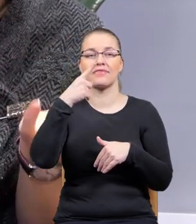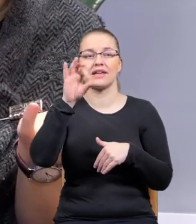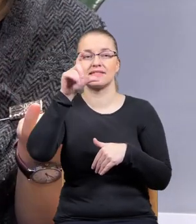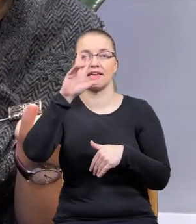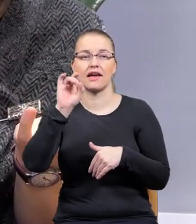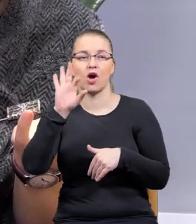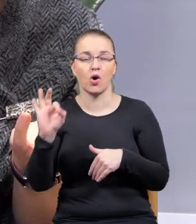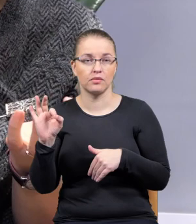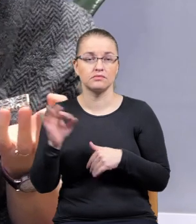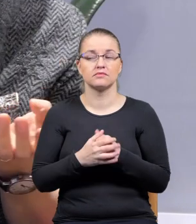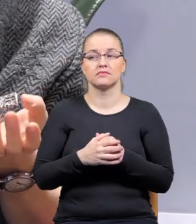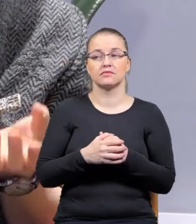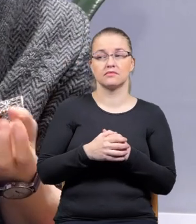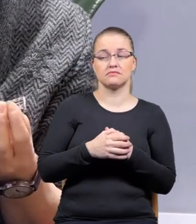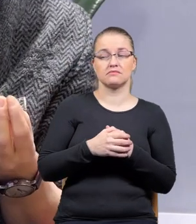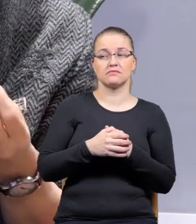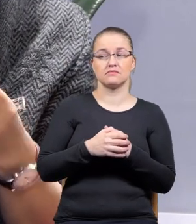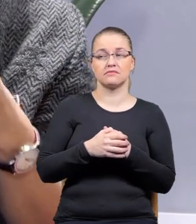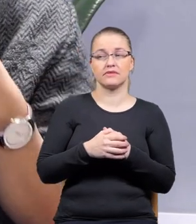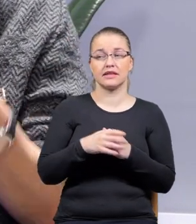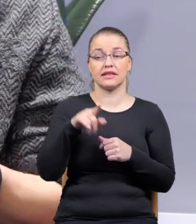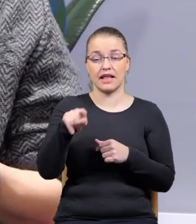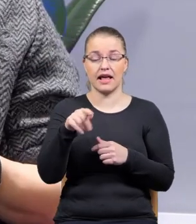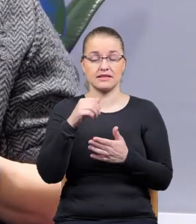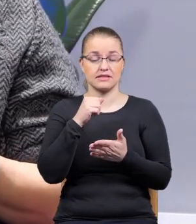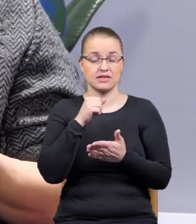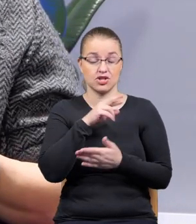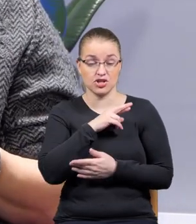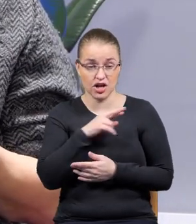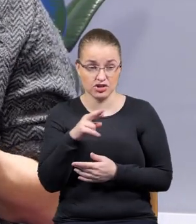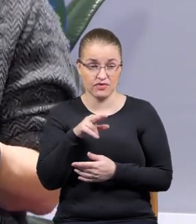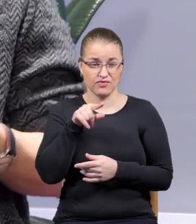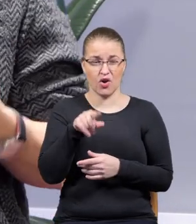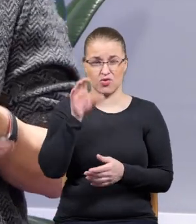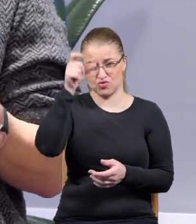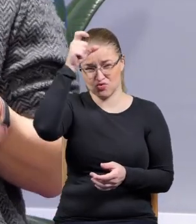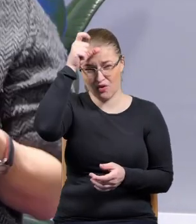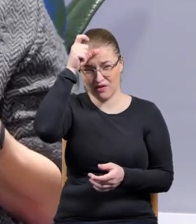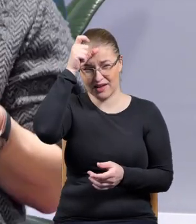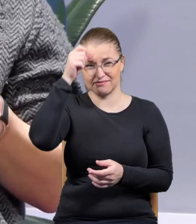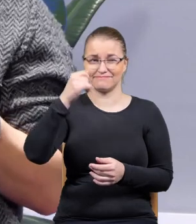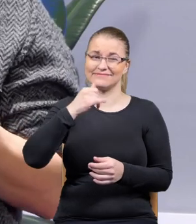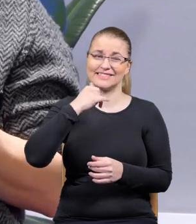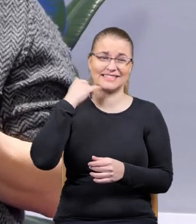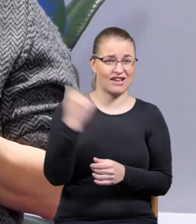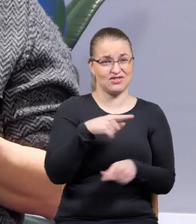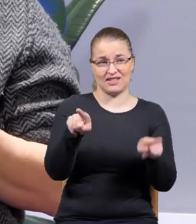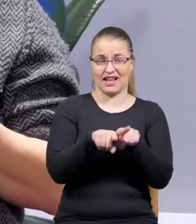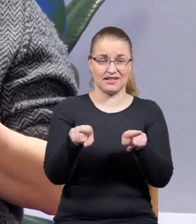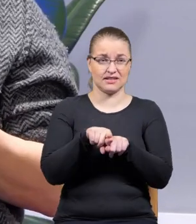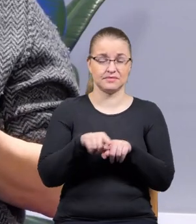Józefa Rota, to, że te rzeczy, że człowiek w jakimś sensie jest cały czas taki sam